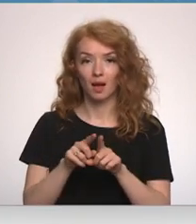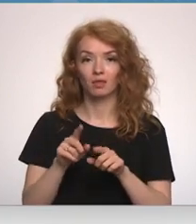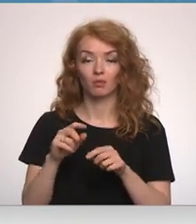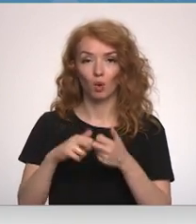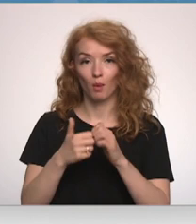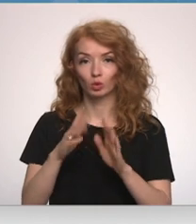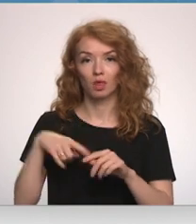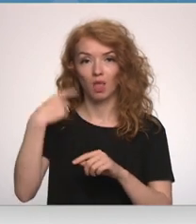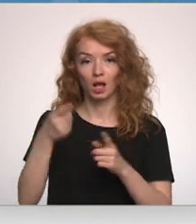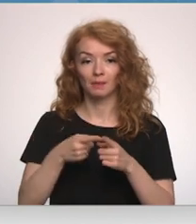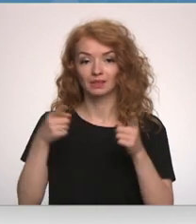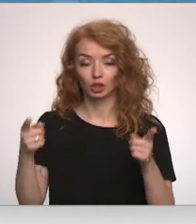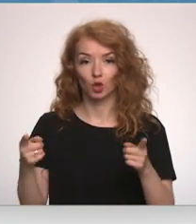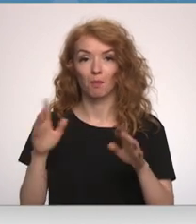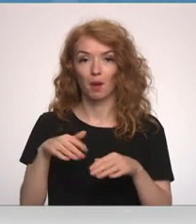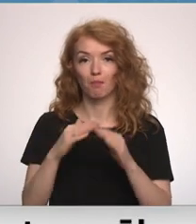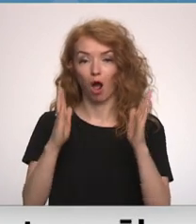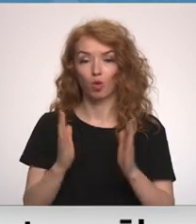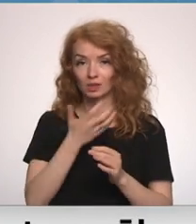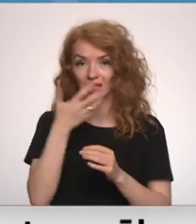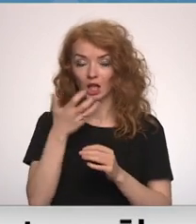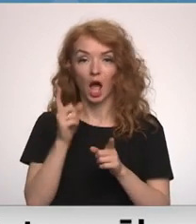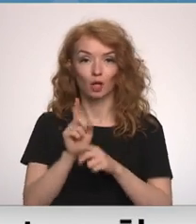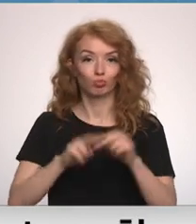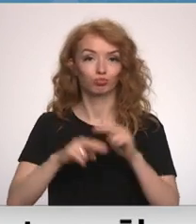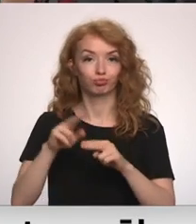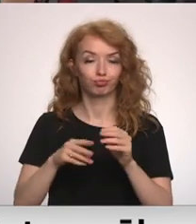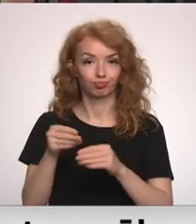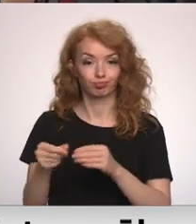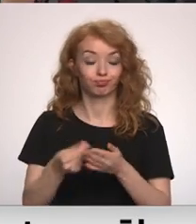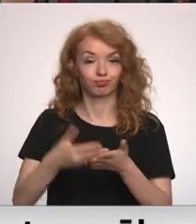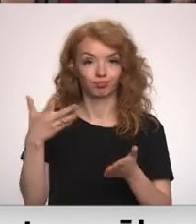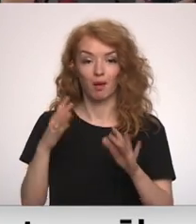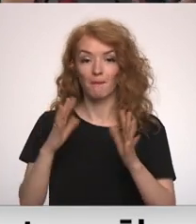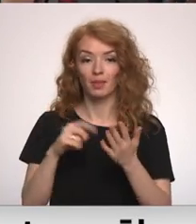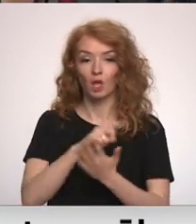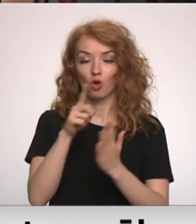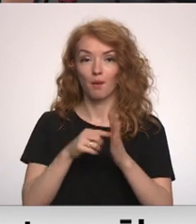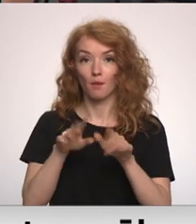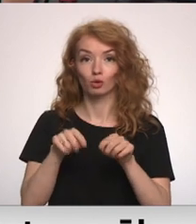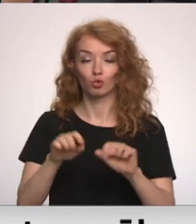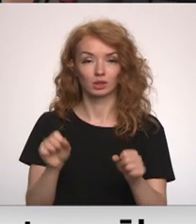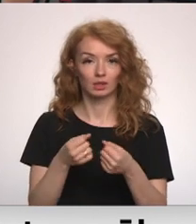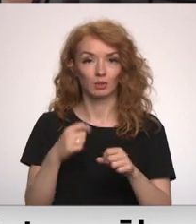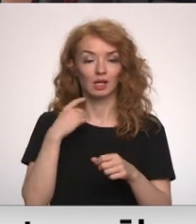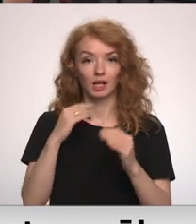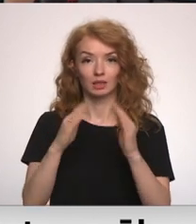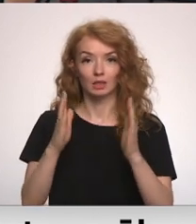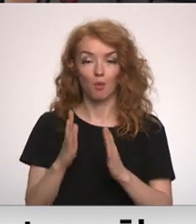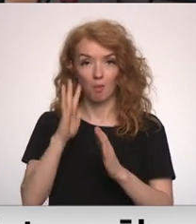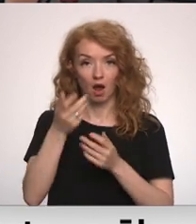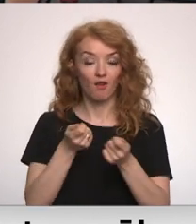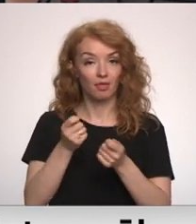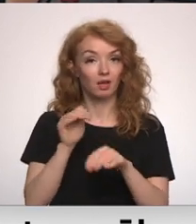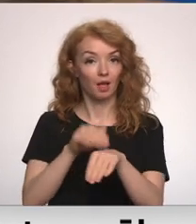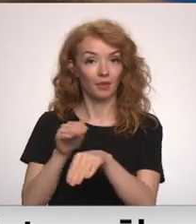kas ir siltināšana. Mēs redzam, ka būdarba cenas arī ļoti nopietni pieauguši. Tomēr jautājot par šo ziemu, Rīgas namu pārvaldnieks atgādina